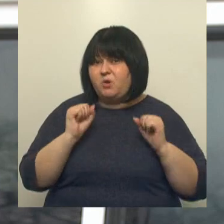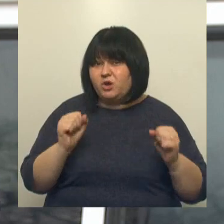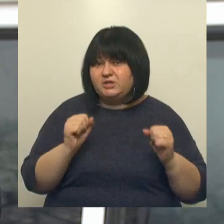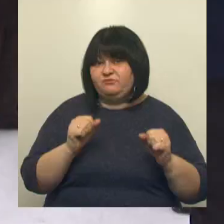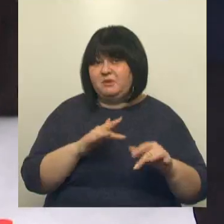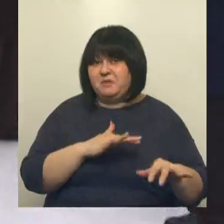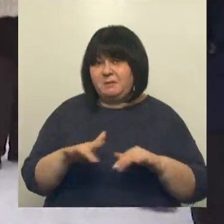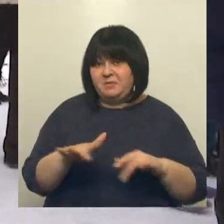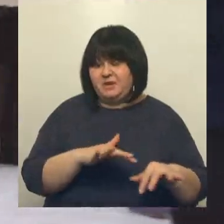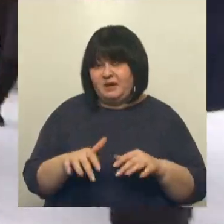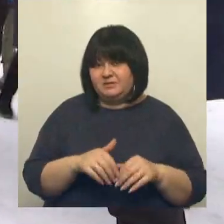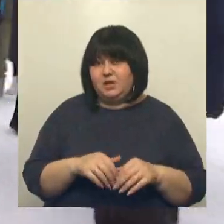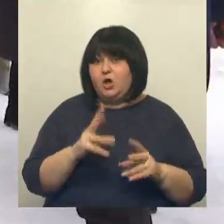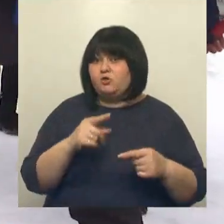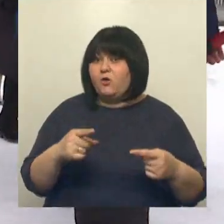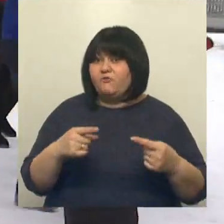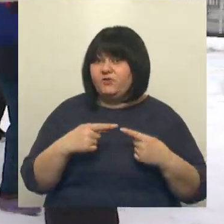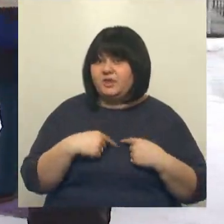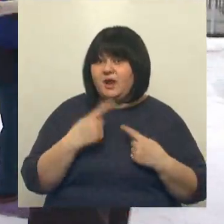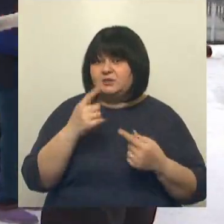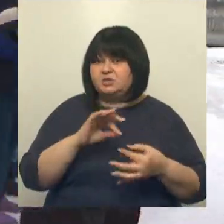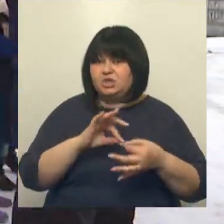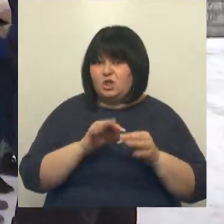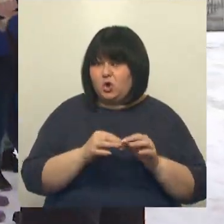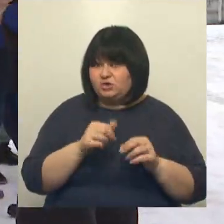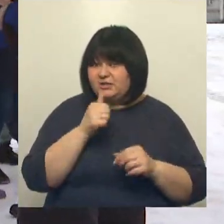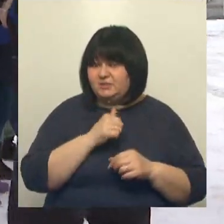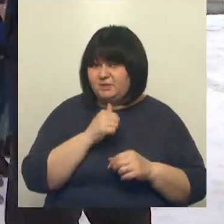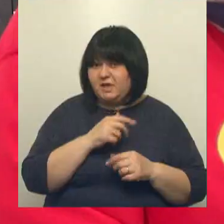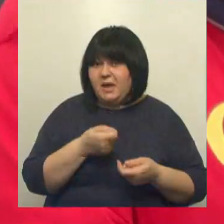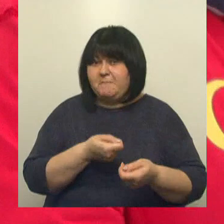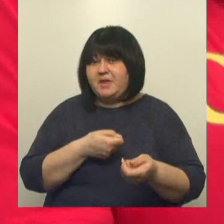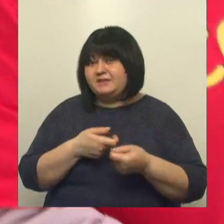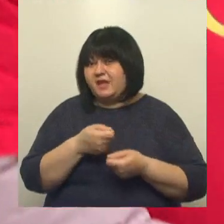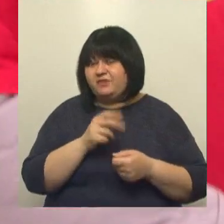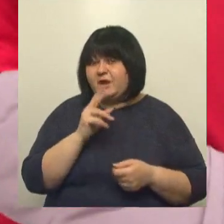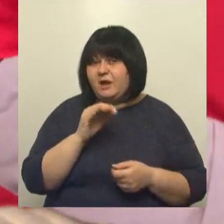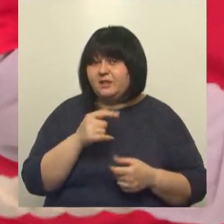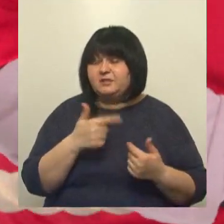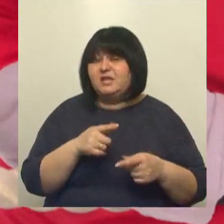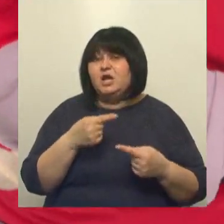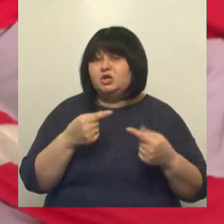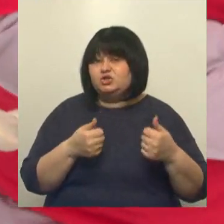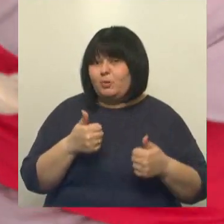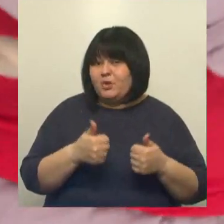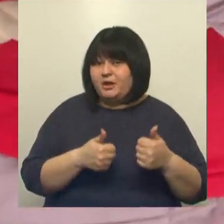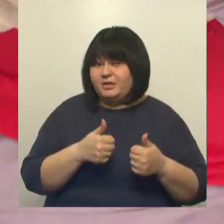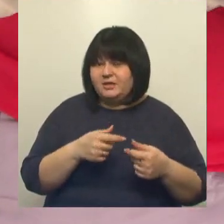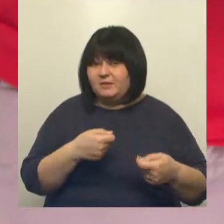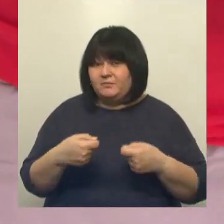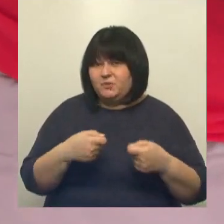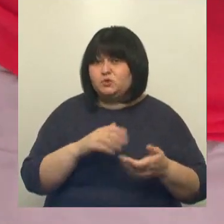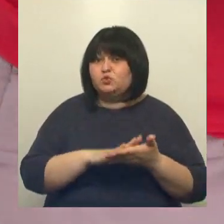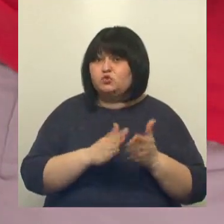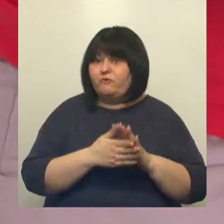мероприятия. Ну а в финале один из сложнейших этапов – перетягивание каната, где соперники боролись не только между собой, но и с